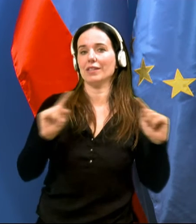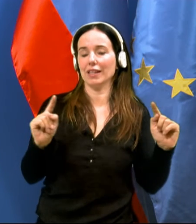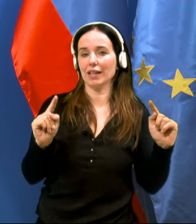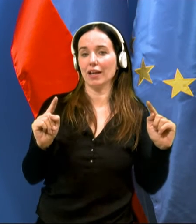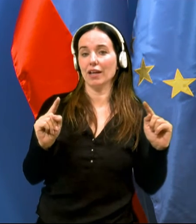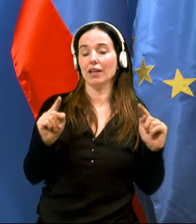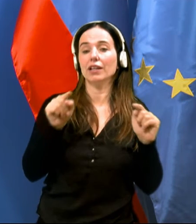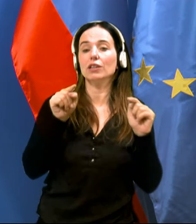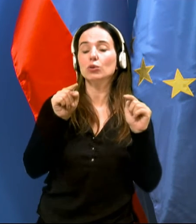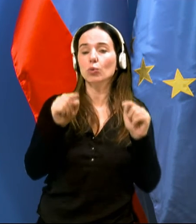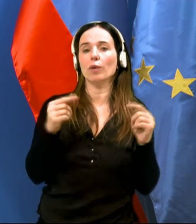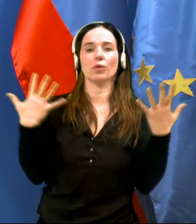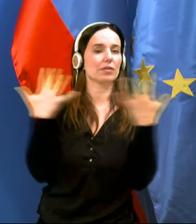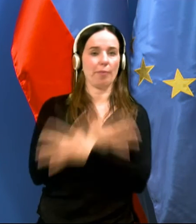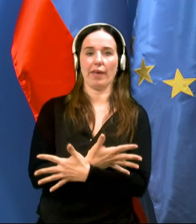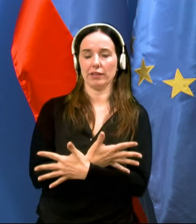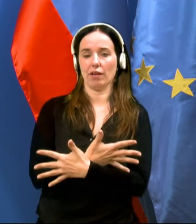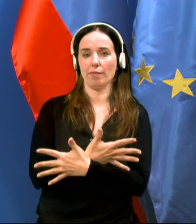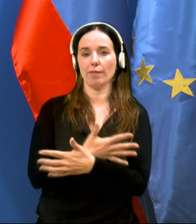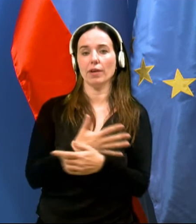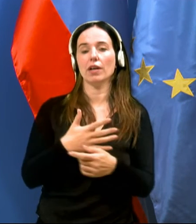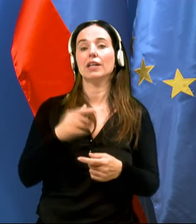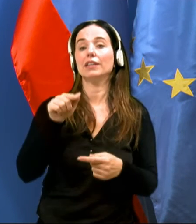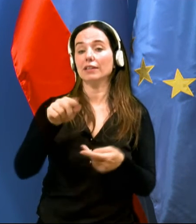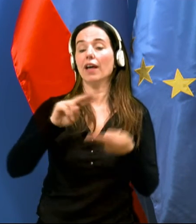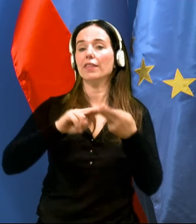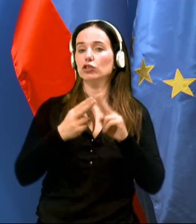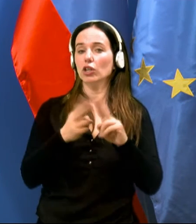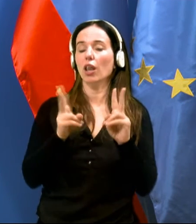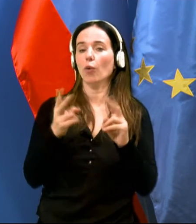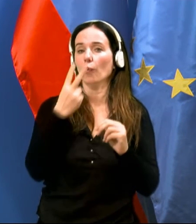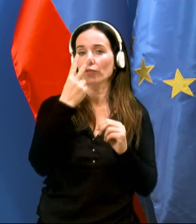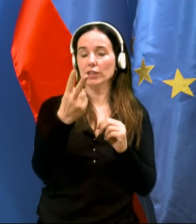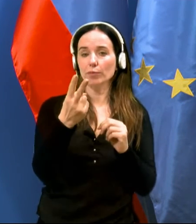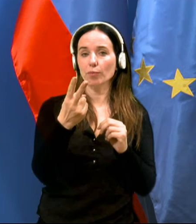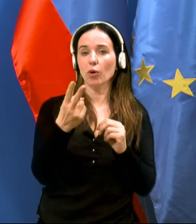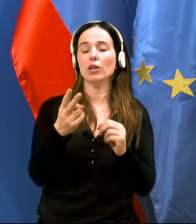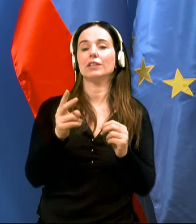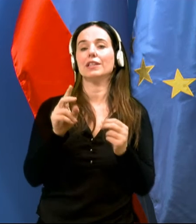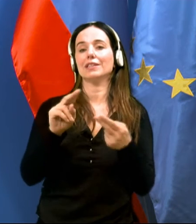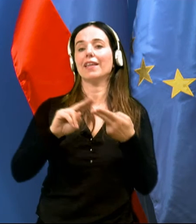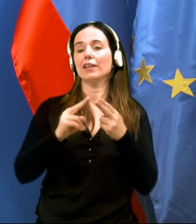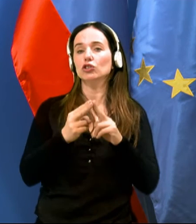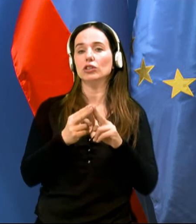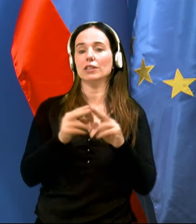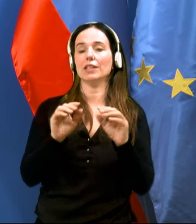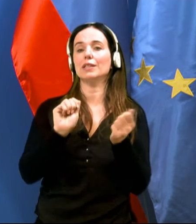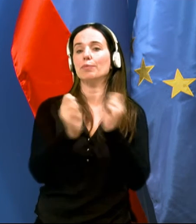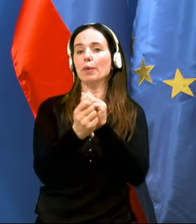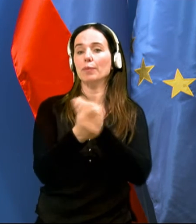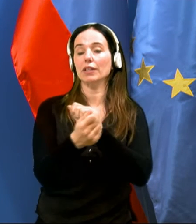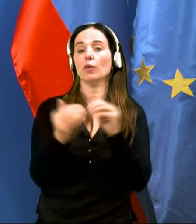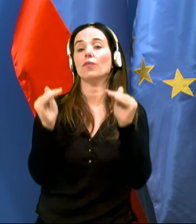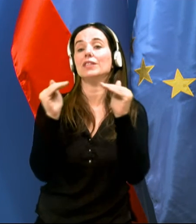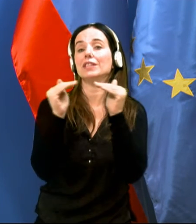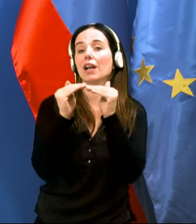nekako navidezna zmeda. Na ta način lahko vidimo, da se strategije seveda spreminjajo v skladu z stanjem,